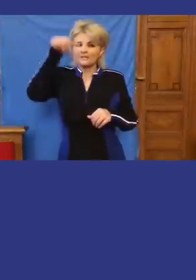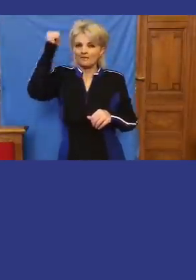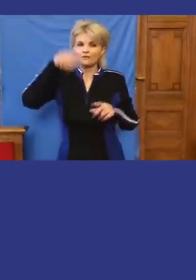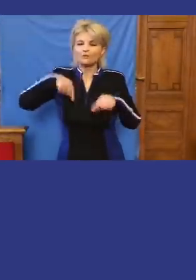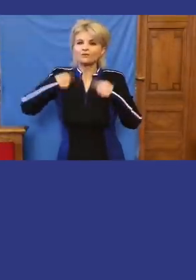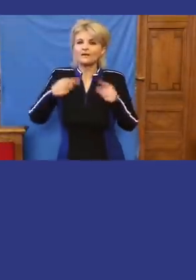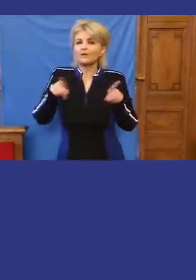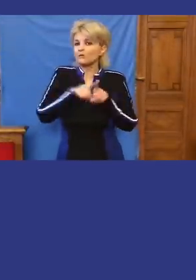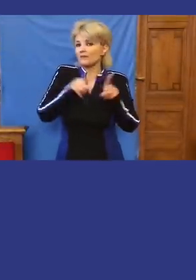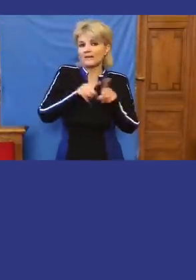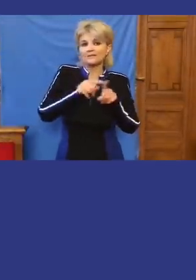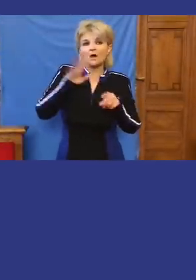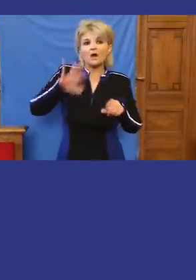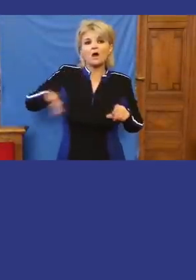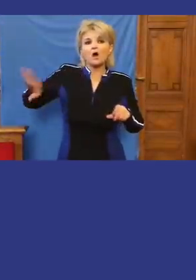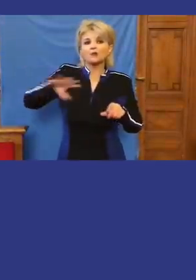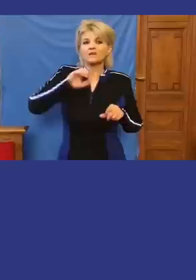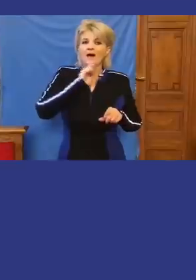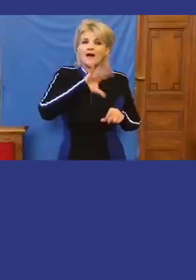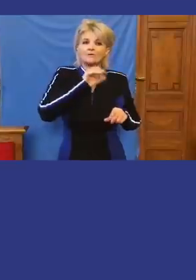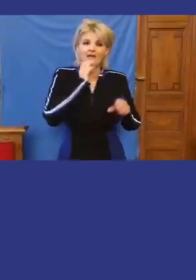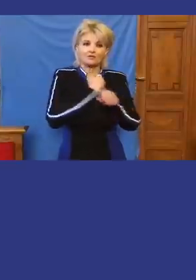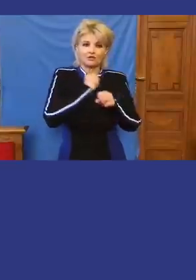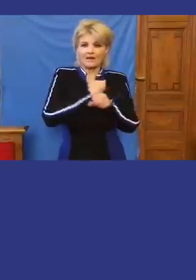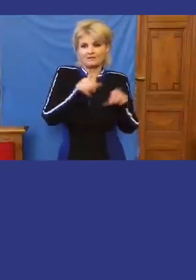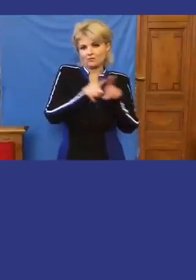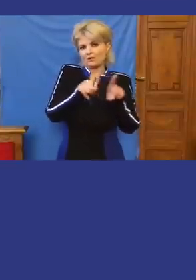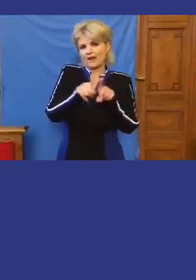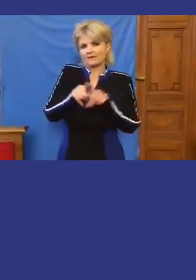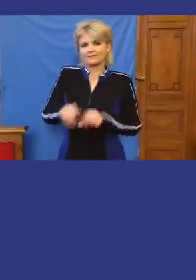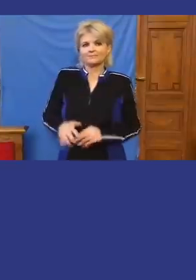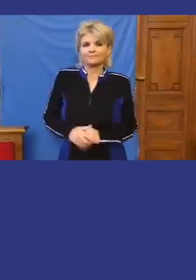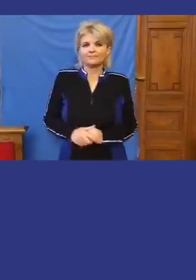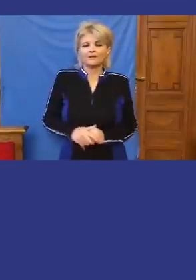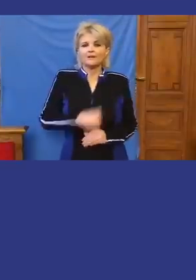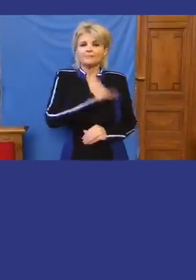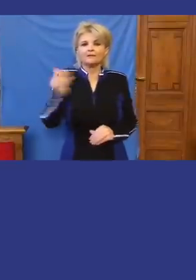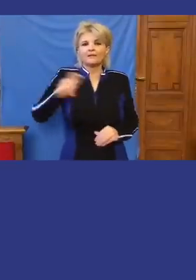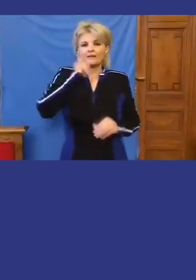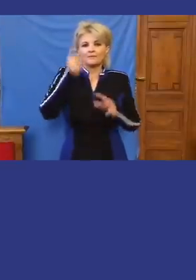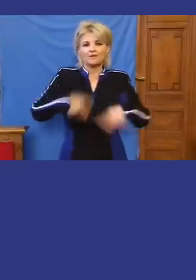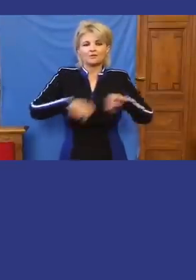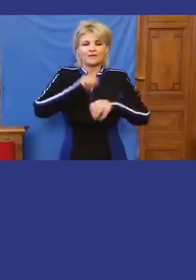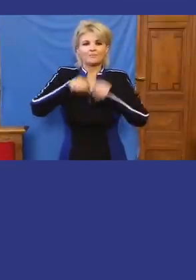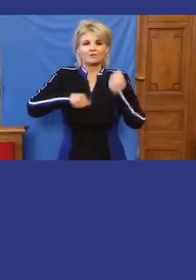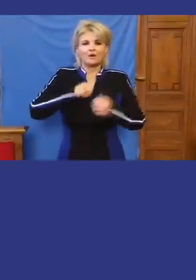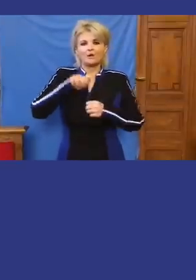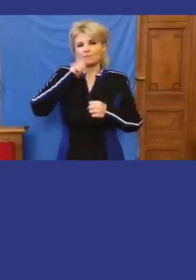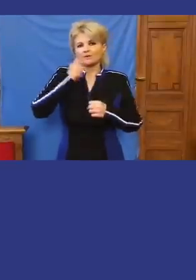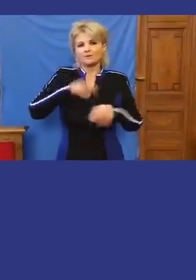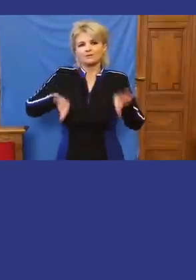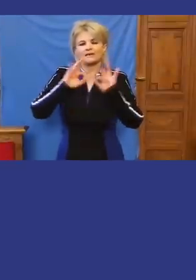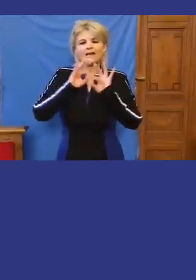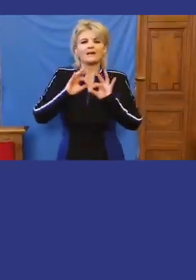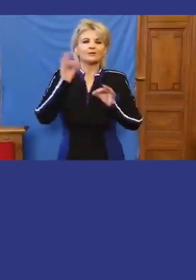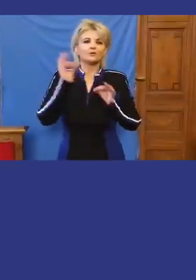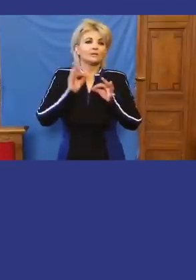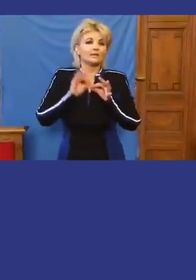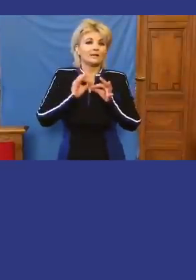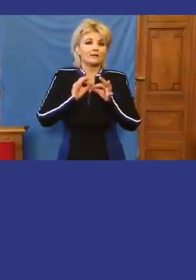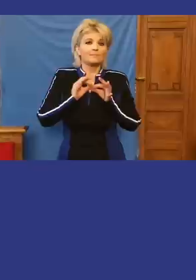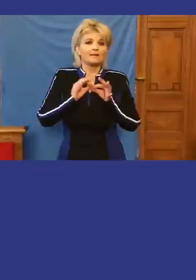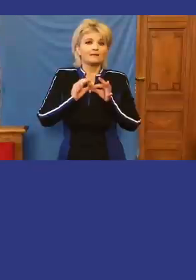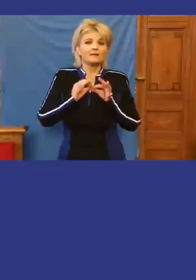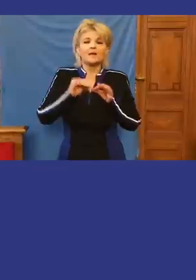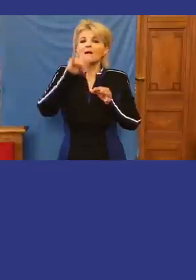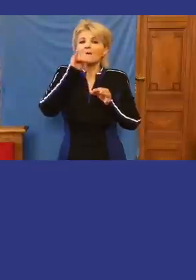Aztán pontosan ő is ugyanezt a hazaárulást követte el. A Mideki Magyarországon mozgalom Magyarország történetében példátlan módon